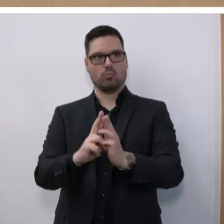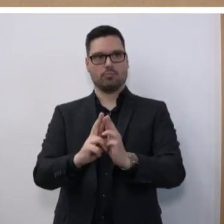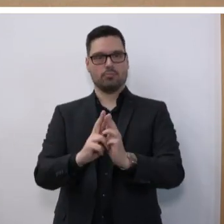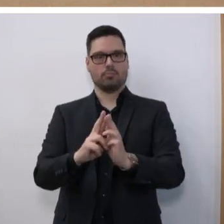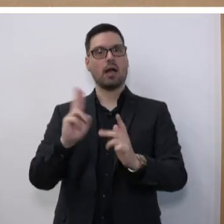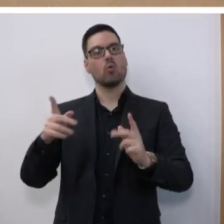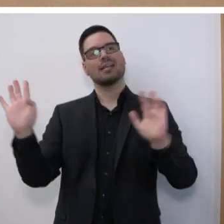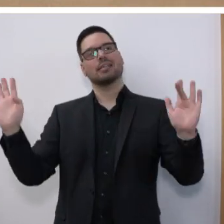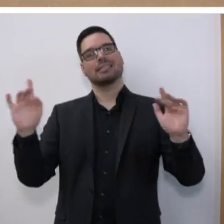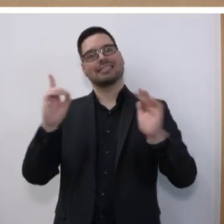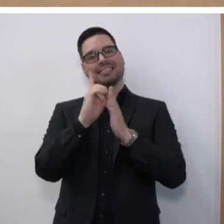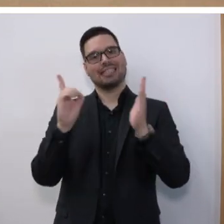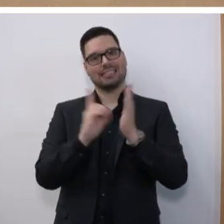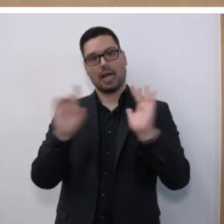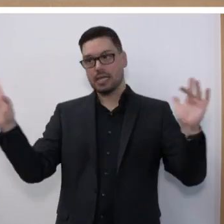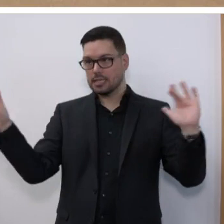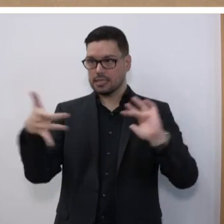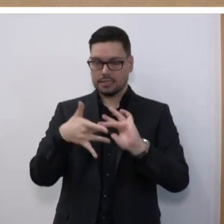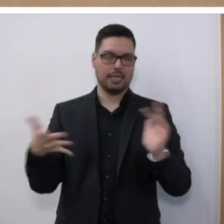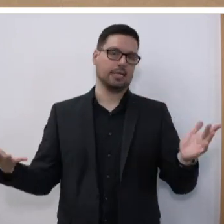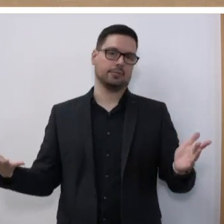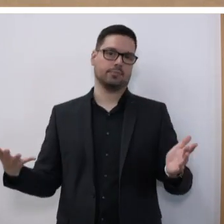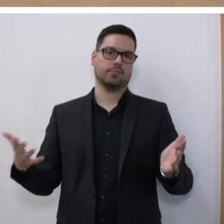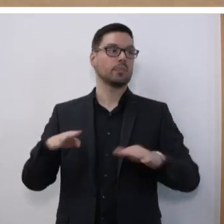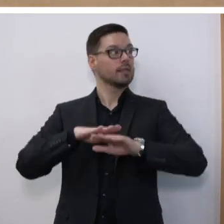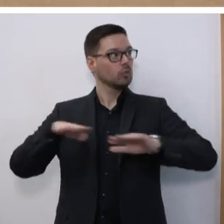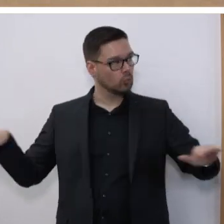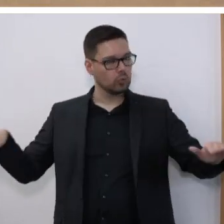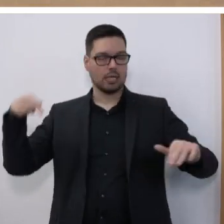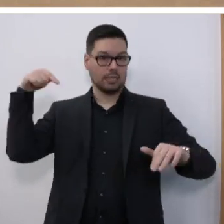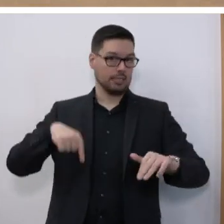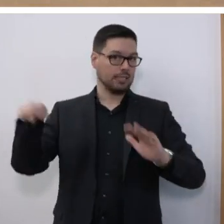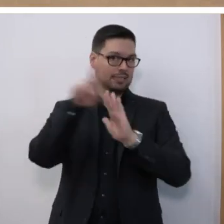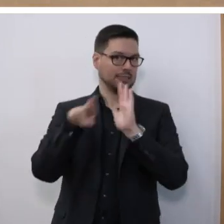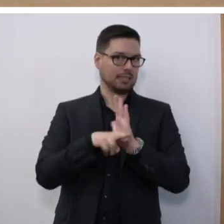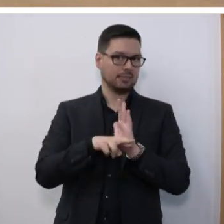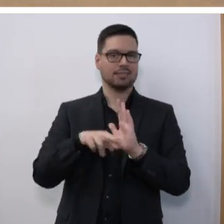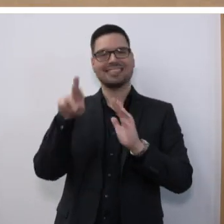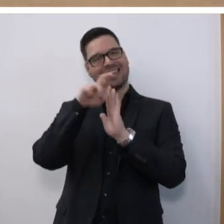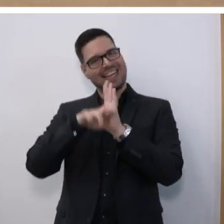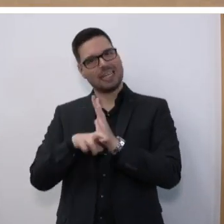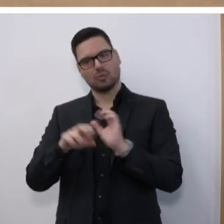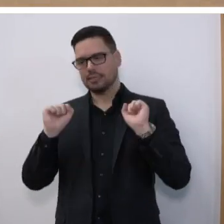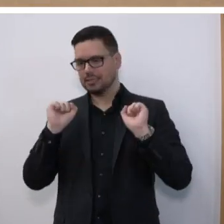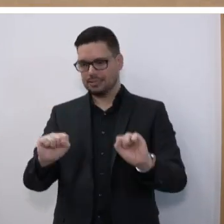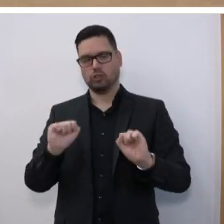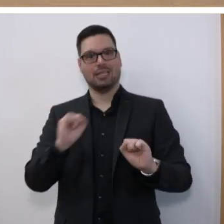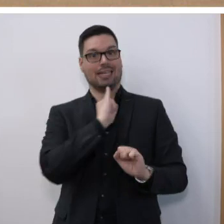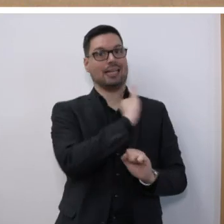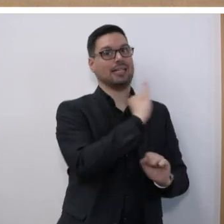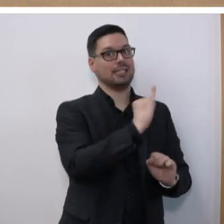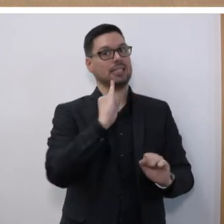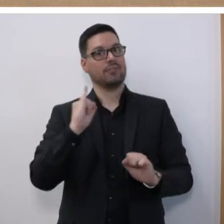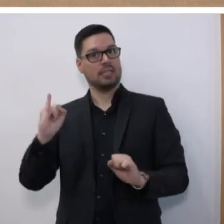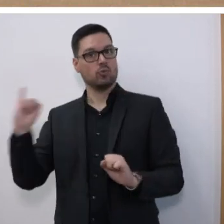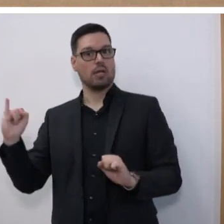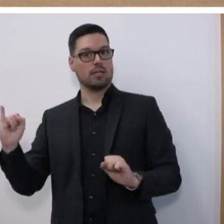auch im digitalen Zeitalter ab und das ist die Grundlage für dieses Gesetz. Die Regelungen stellen sicher, dass das individuelle Lehr-